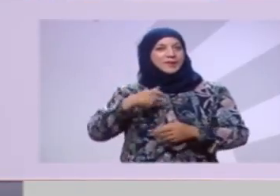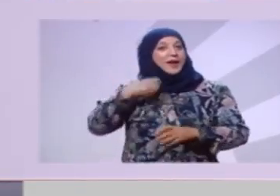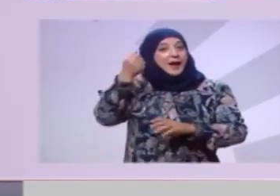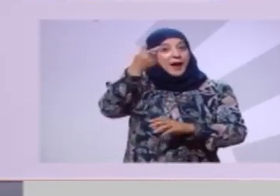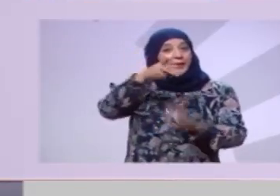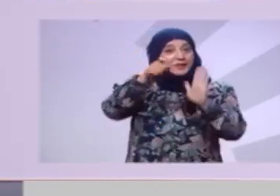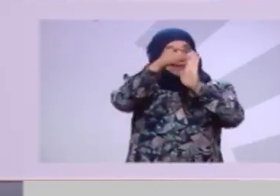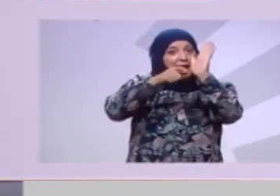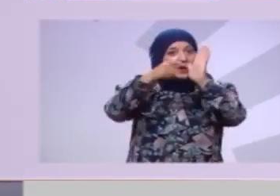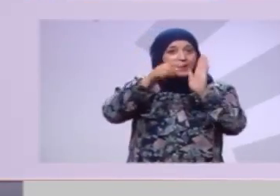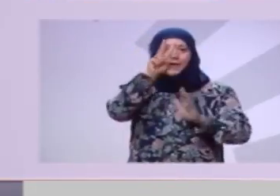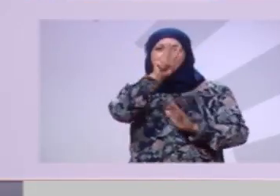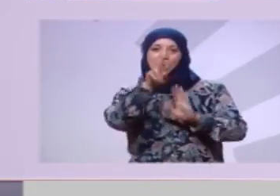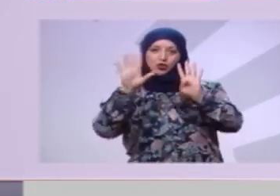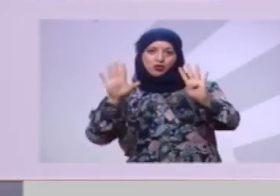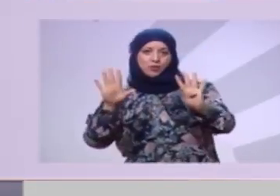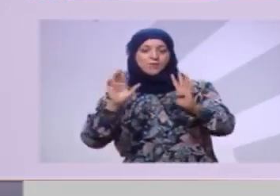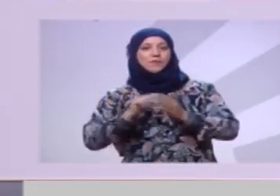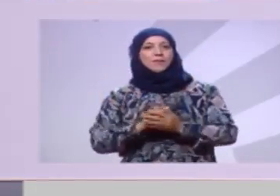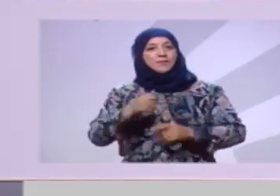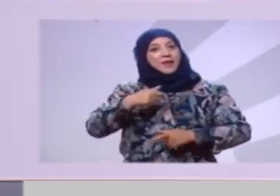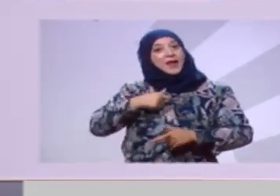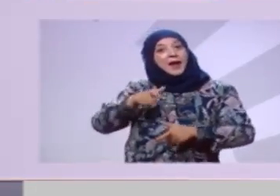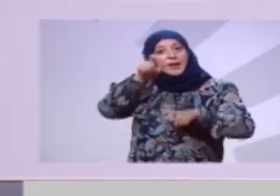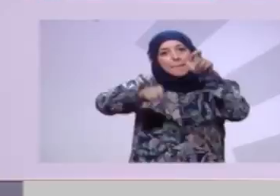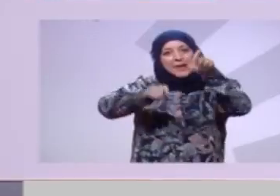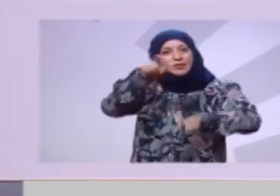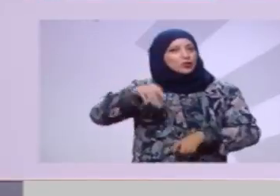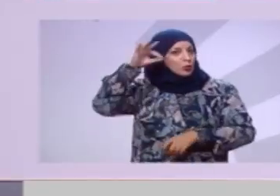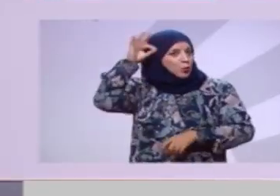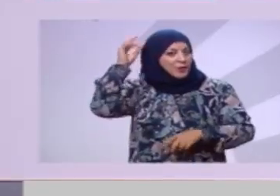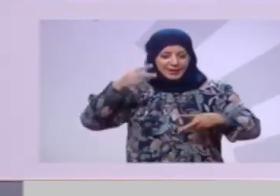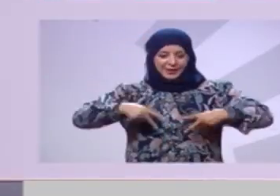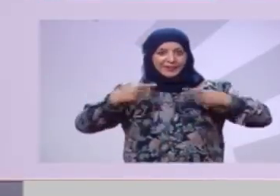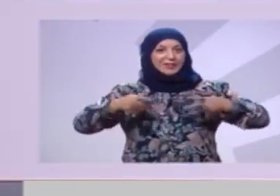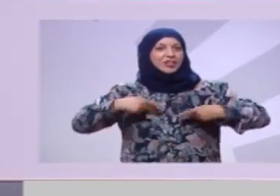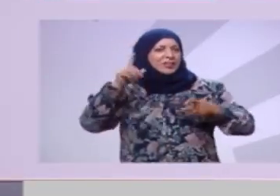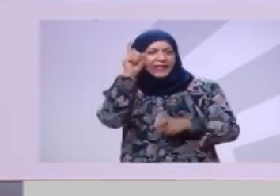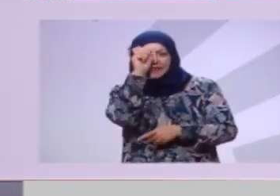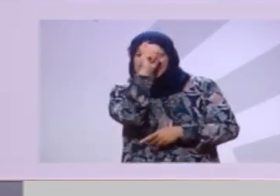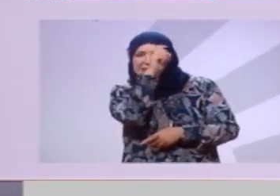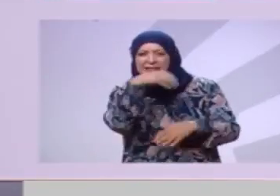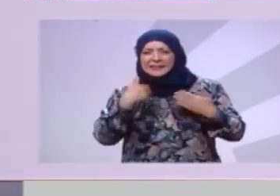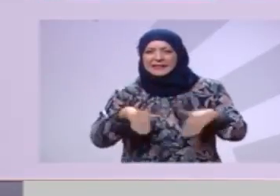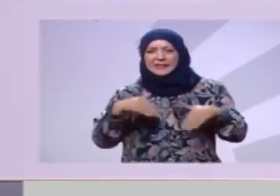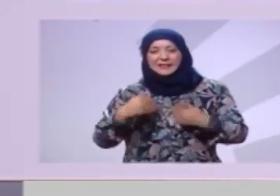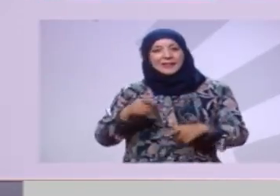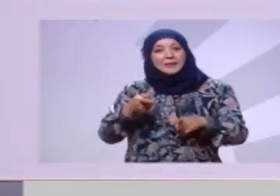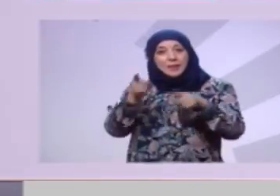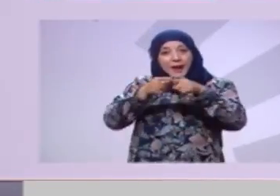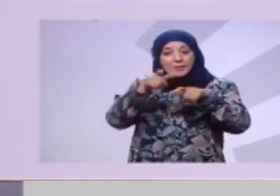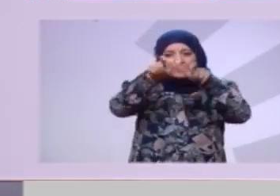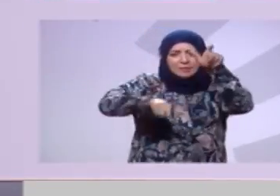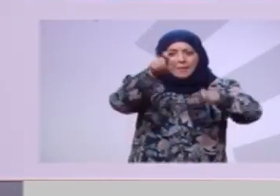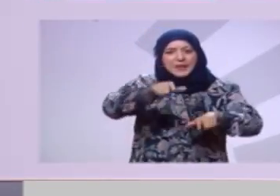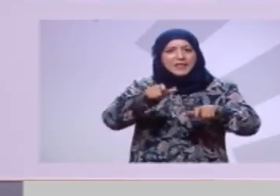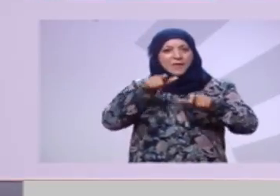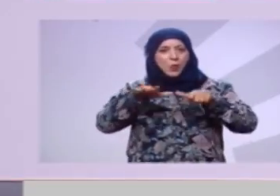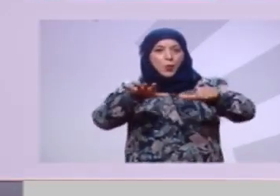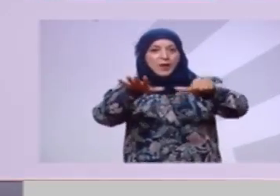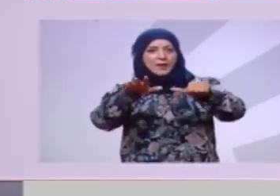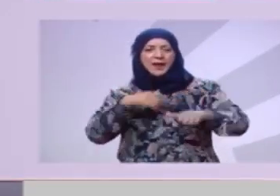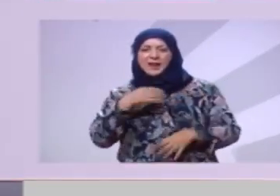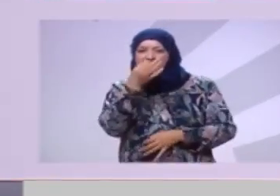قيمتنا 29 أحنا التوانسة اللي عيشتنا صعبة في بلادنا أحنا سكان ولاية أريانا اللي معاتش